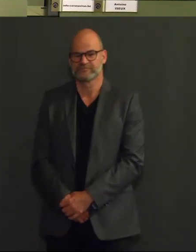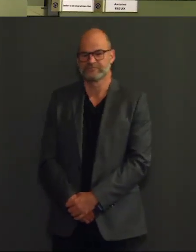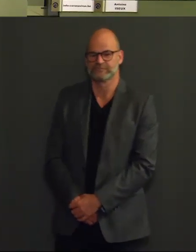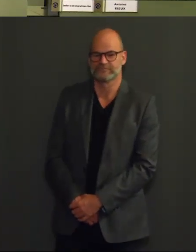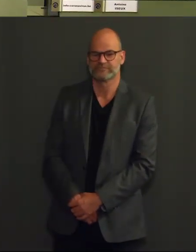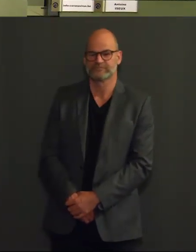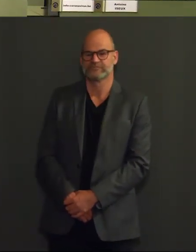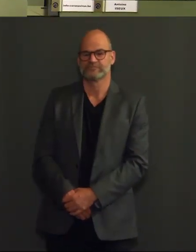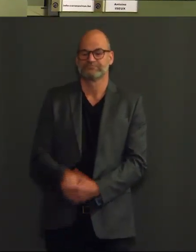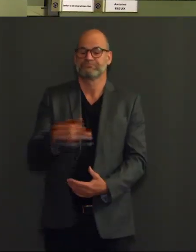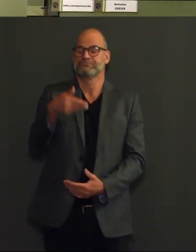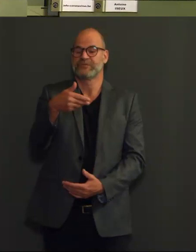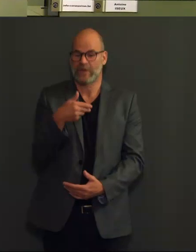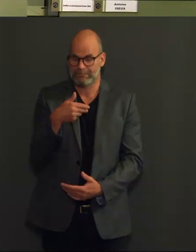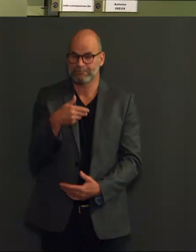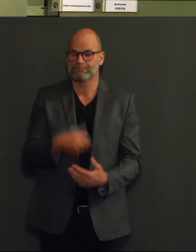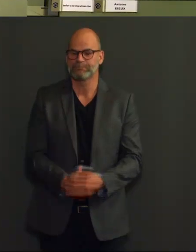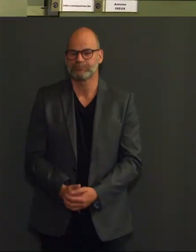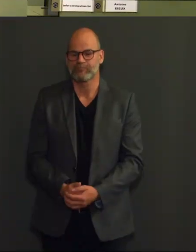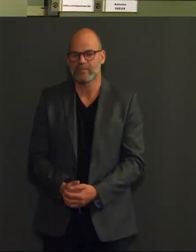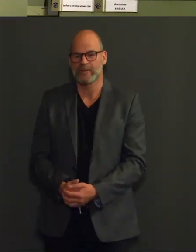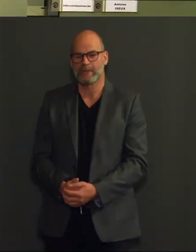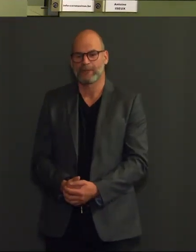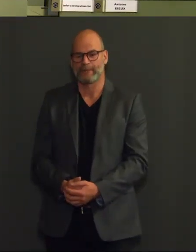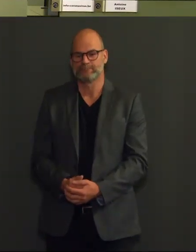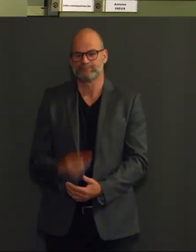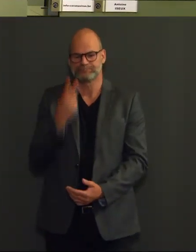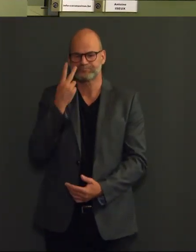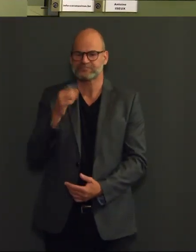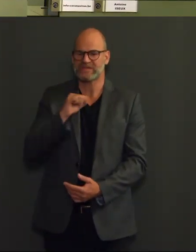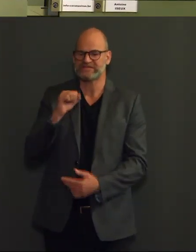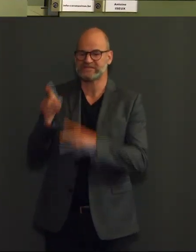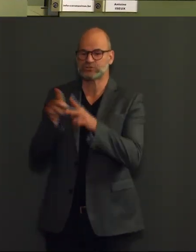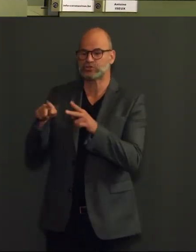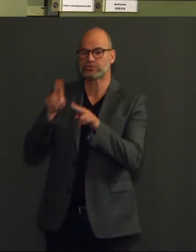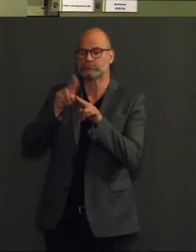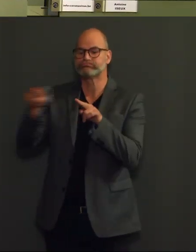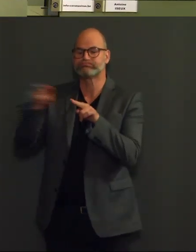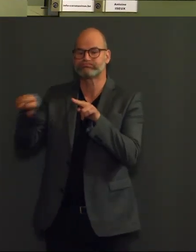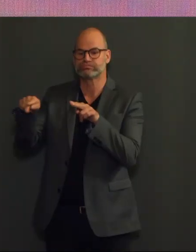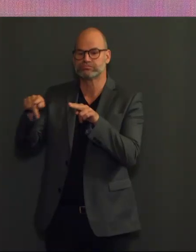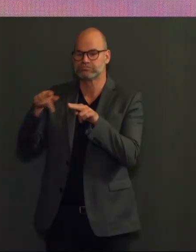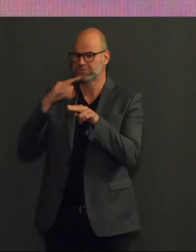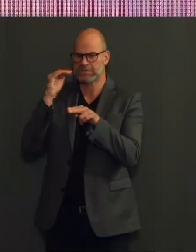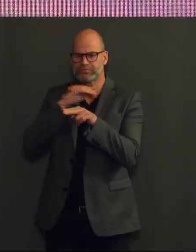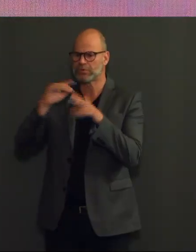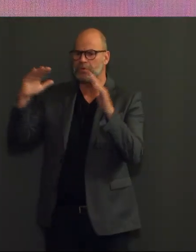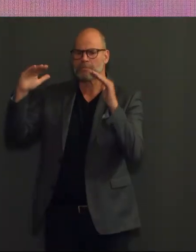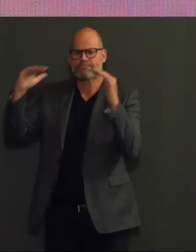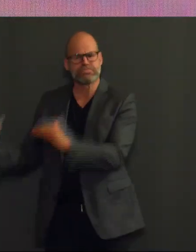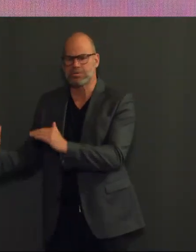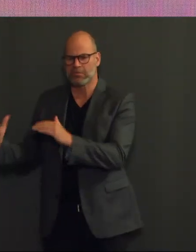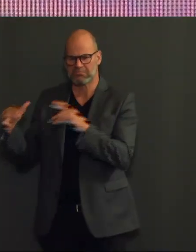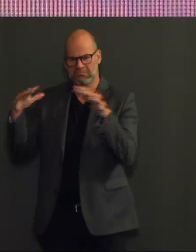Hoe komt het dat de daling van het aantal bedden op intensieve zorg minder snel afneemt? Wat we